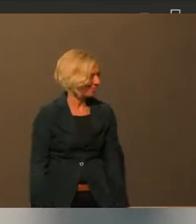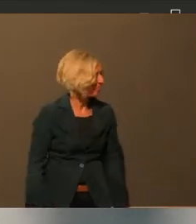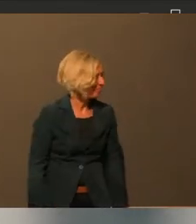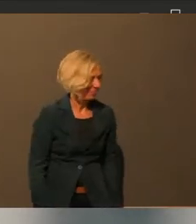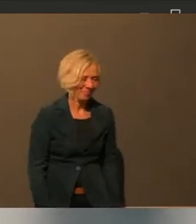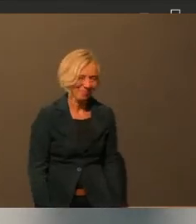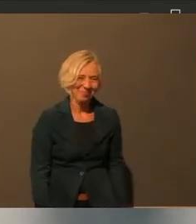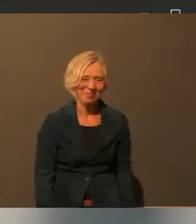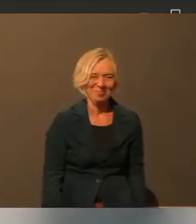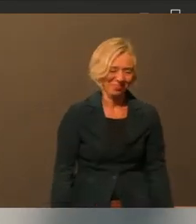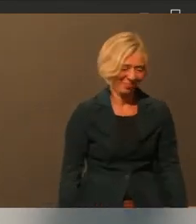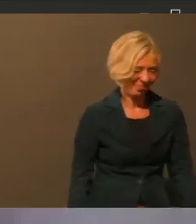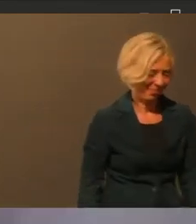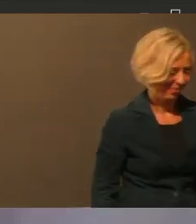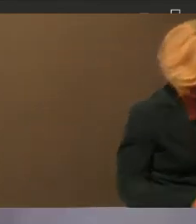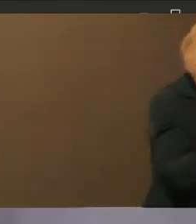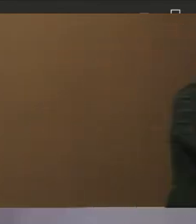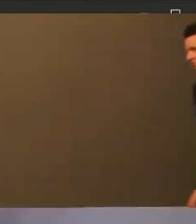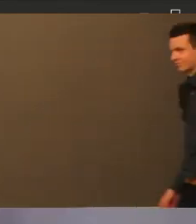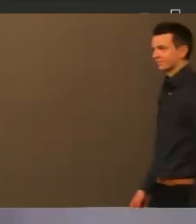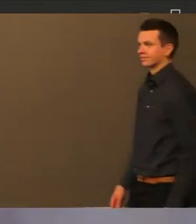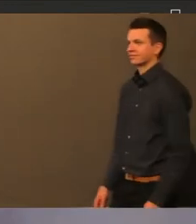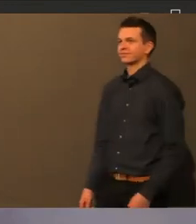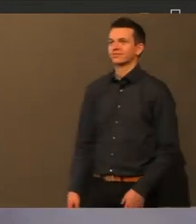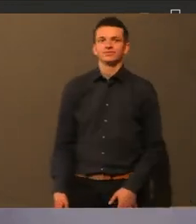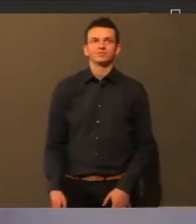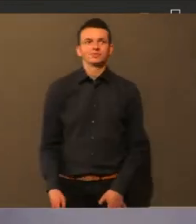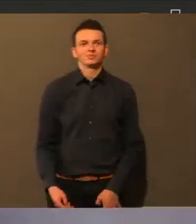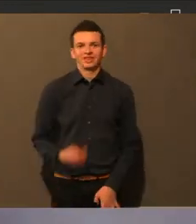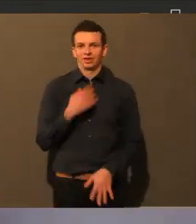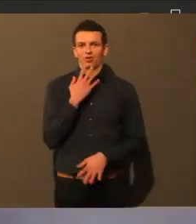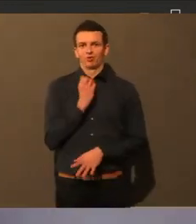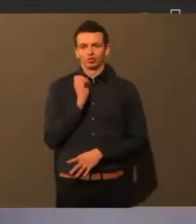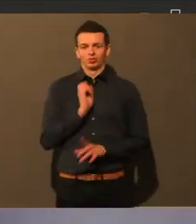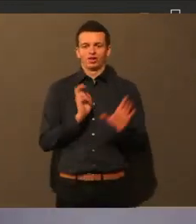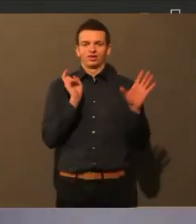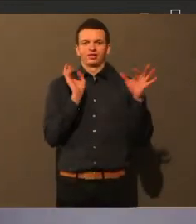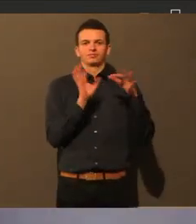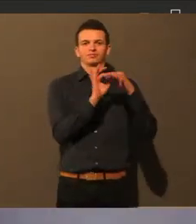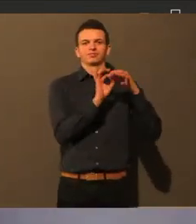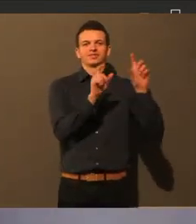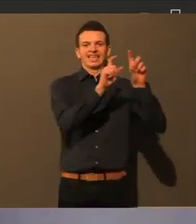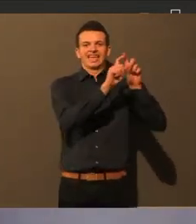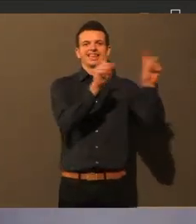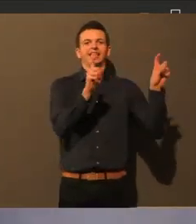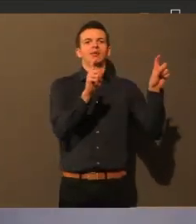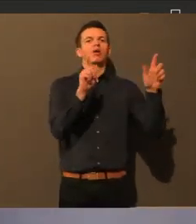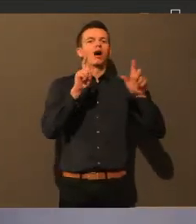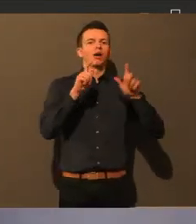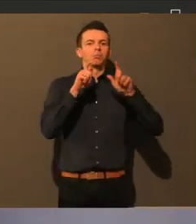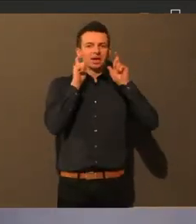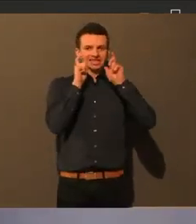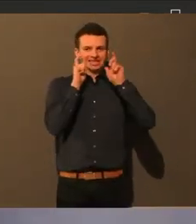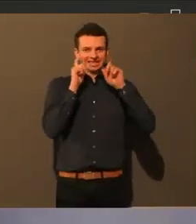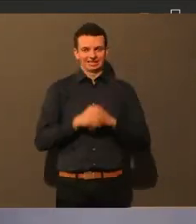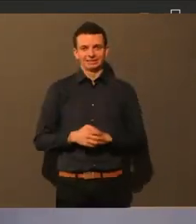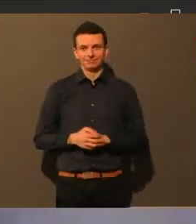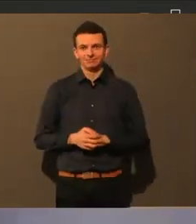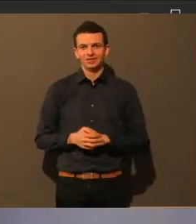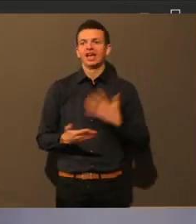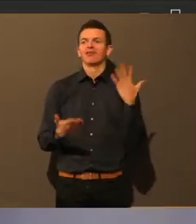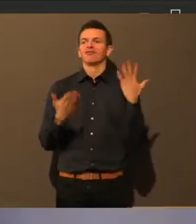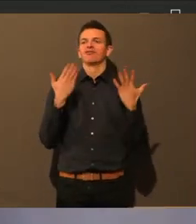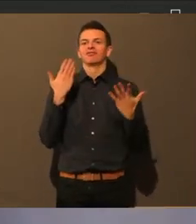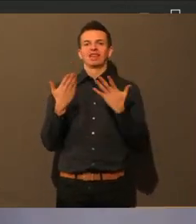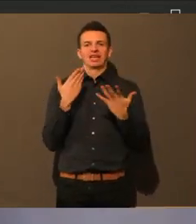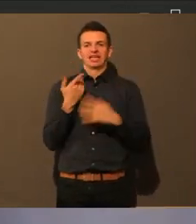abschließend jetzt zu unserem Maskenthema. Bei der letzten Vorbesprechung hatte ich die Idee, vielleicht hat jemand ja